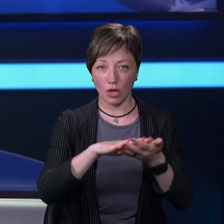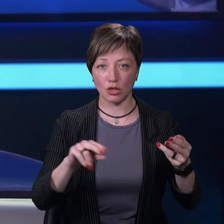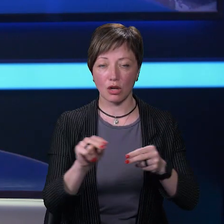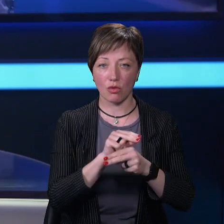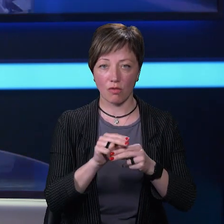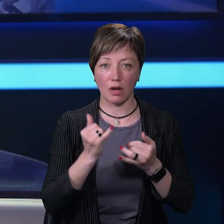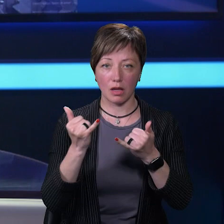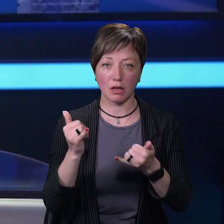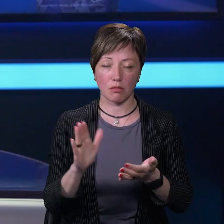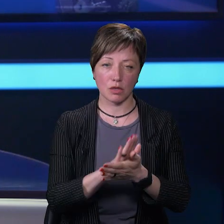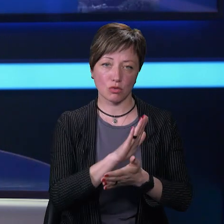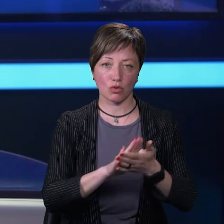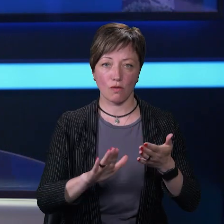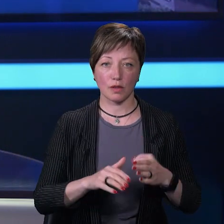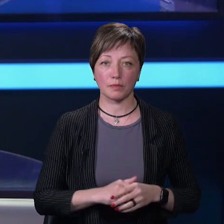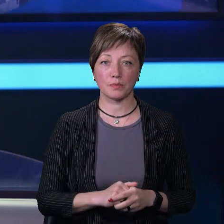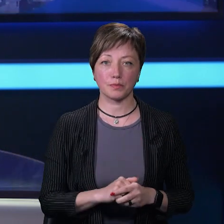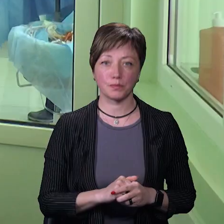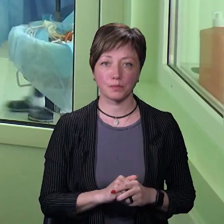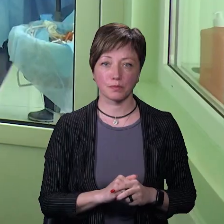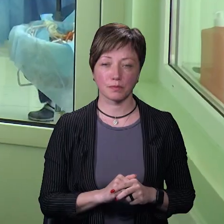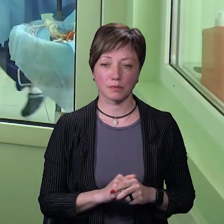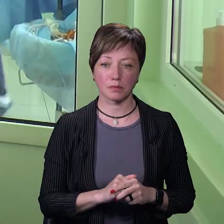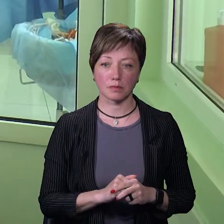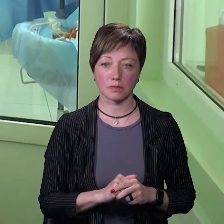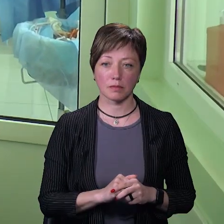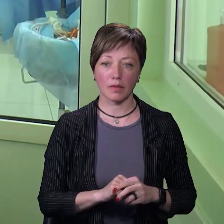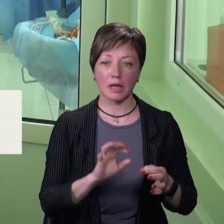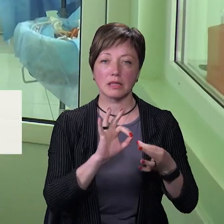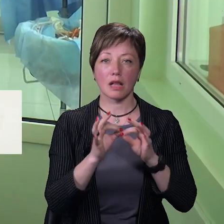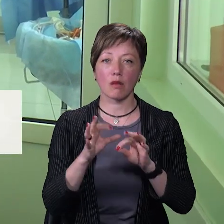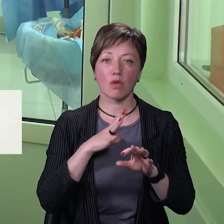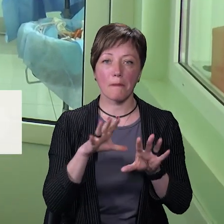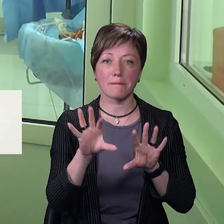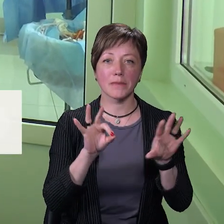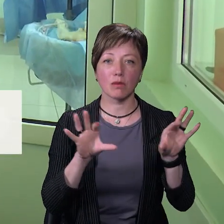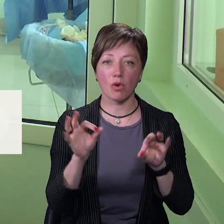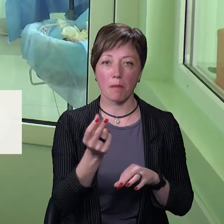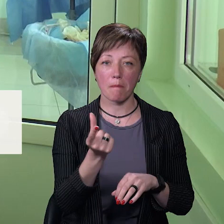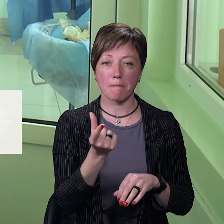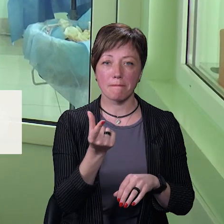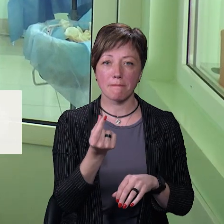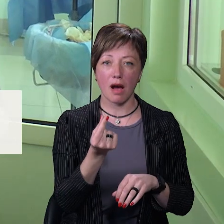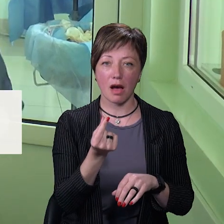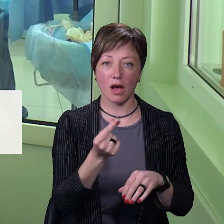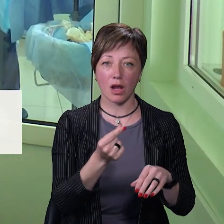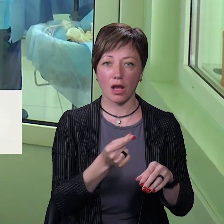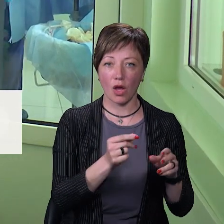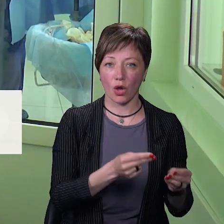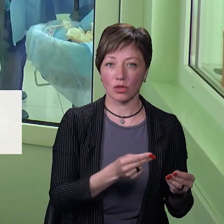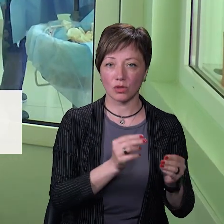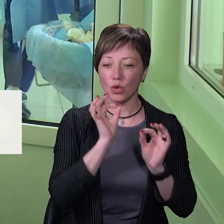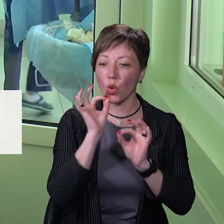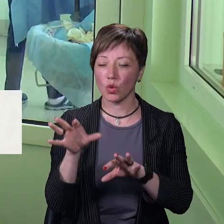лікування для неї безкоштовні. Складність була в підборі пари донора-ціпієнта, але, слава Богу, батько